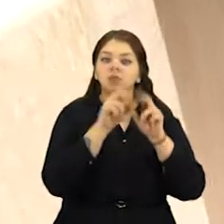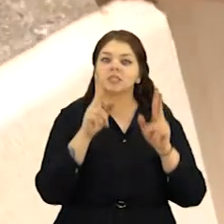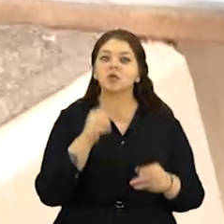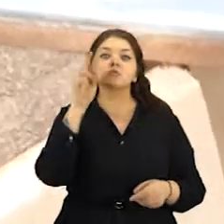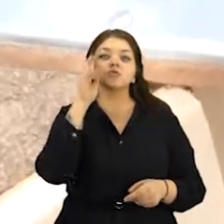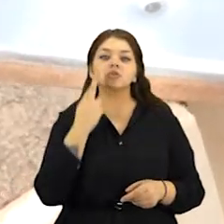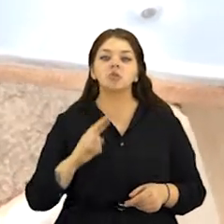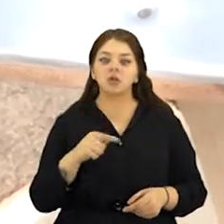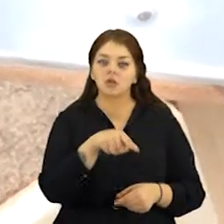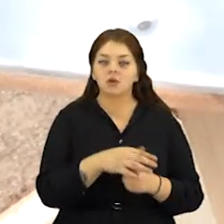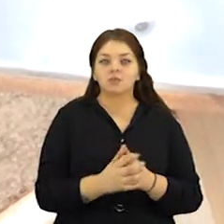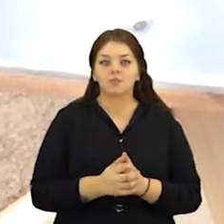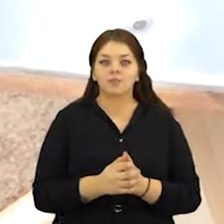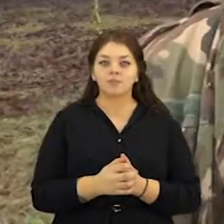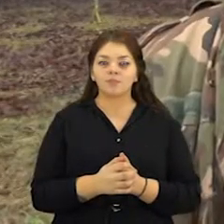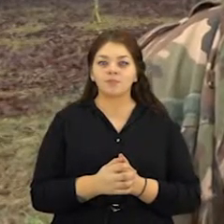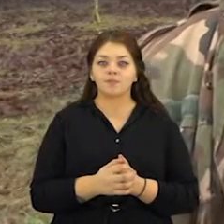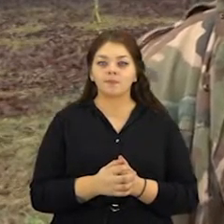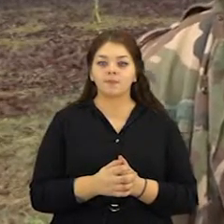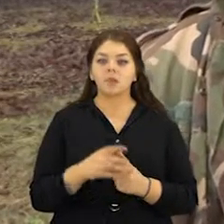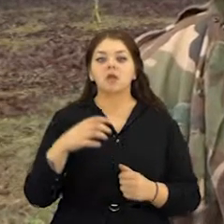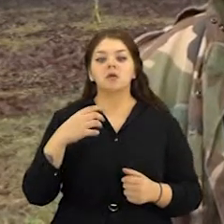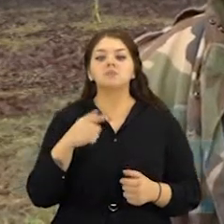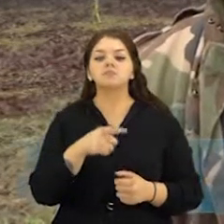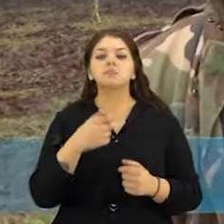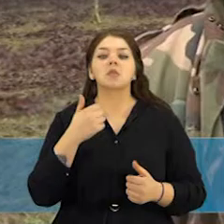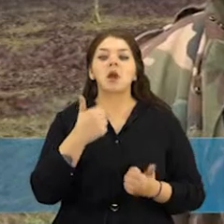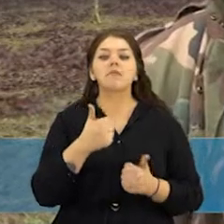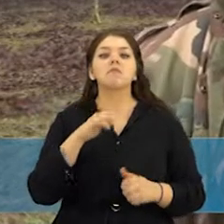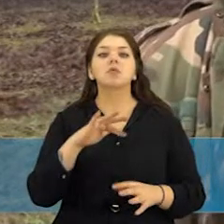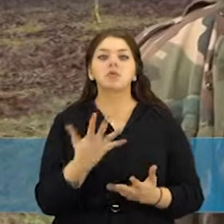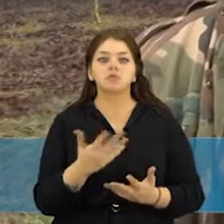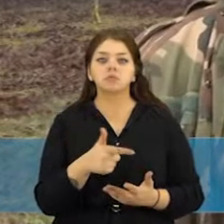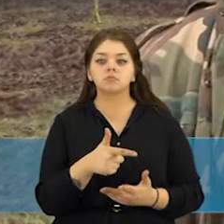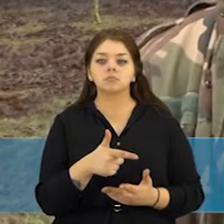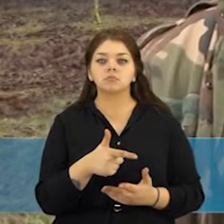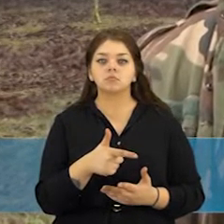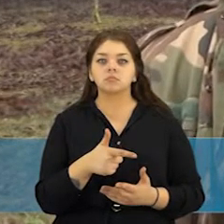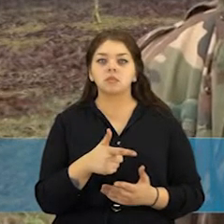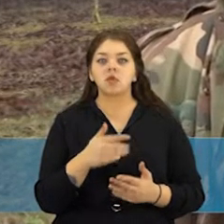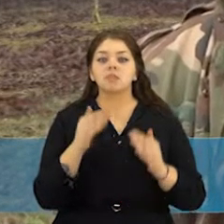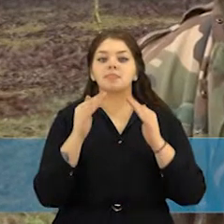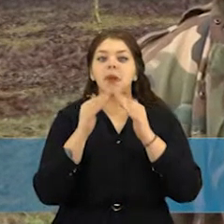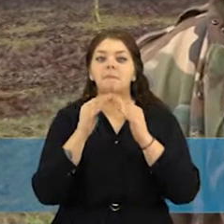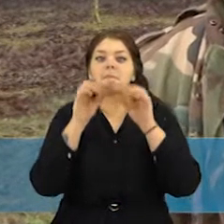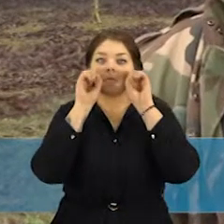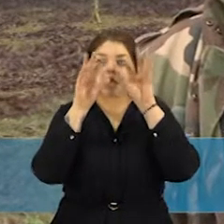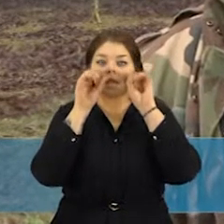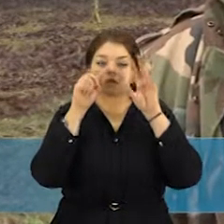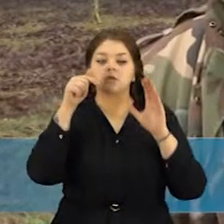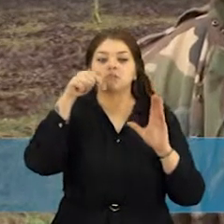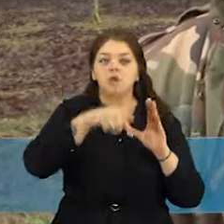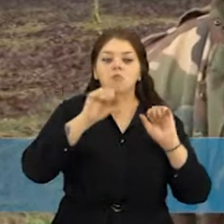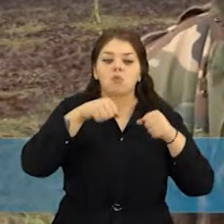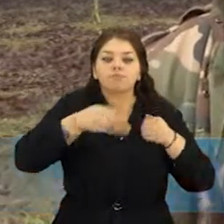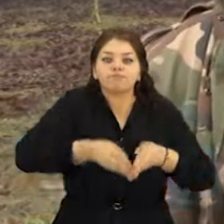mažiukams perėti drožlių paklotas. Ir jie kuo ypatingi to, kad naminė pelėda gali, reiškia, šitam inkilė vesti saugį savo